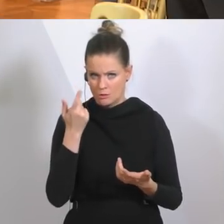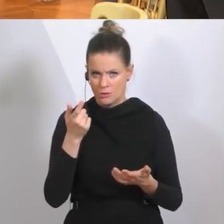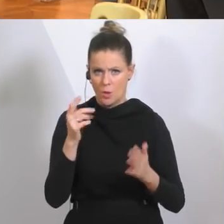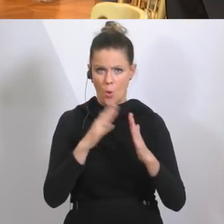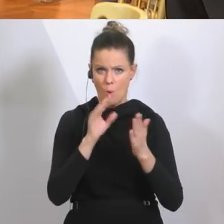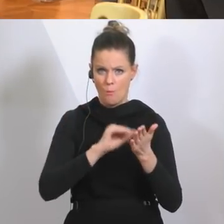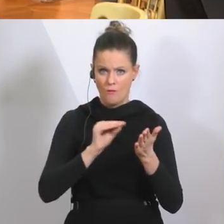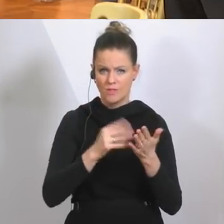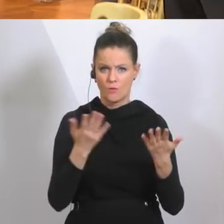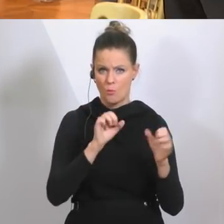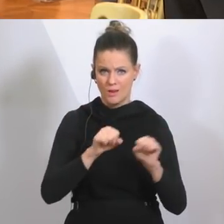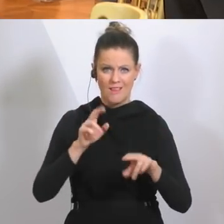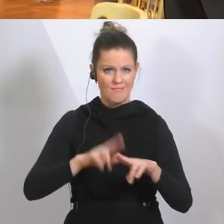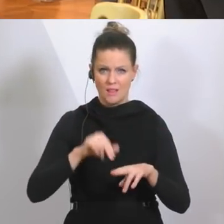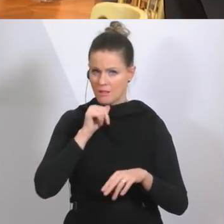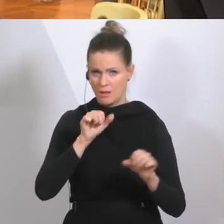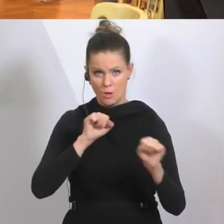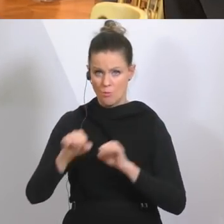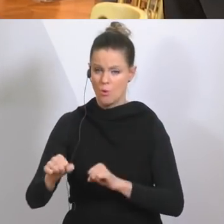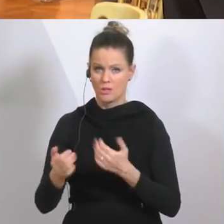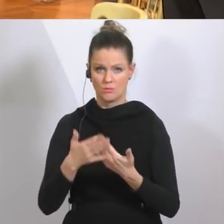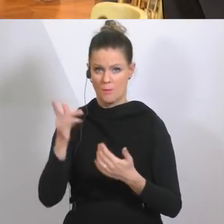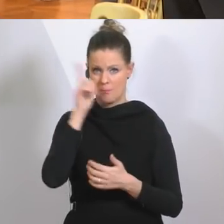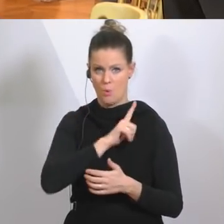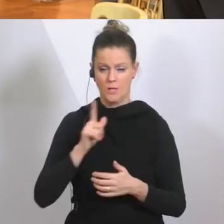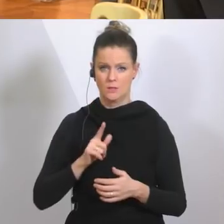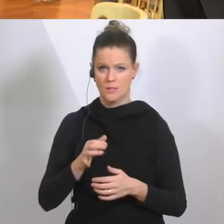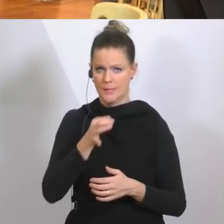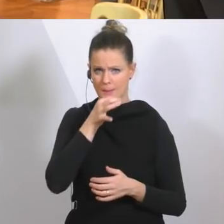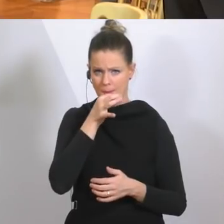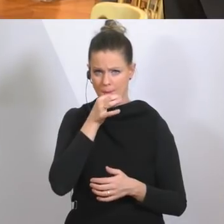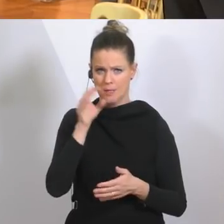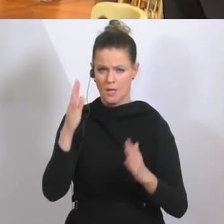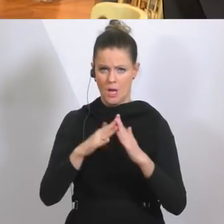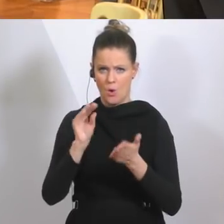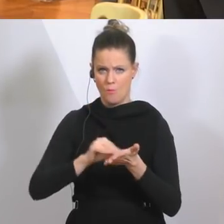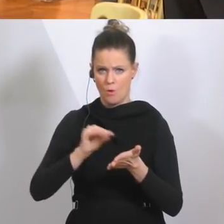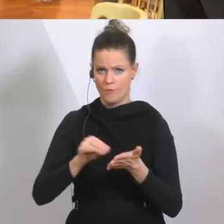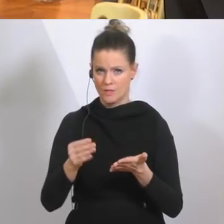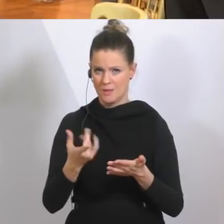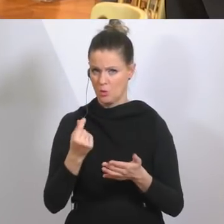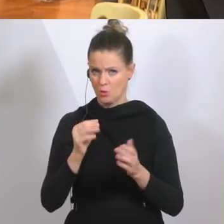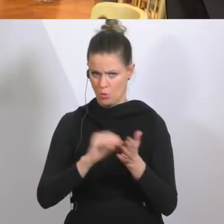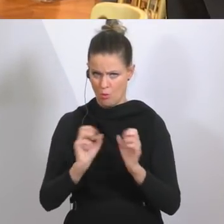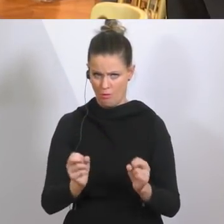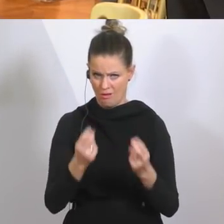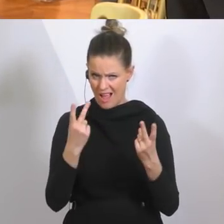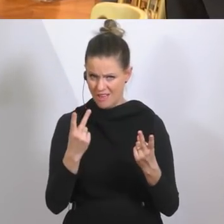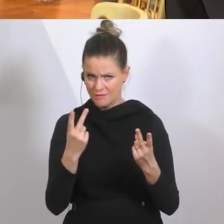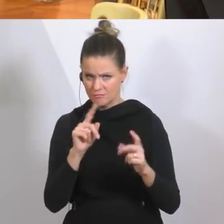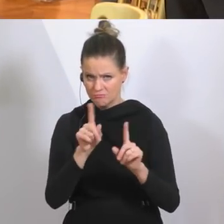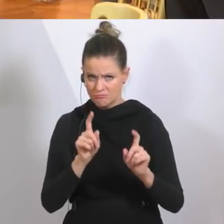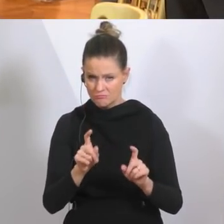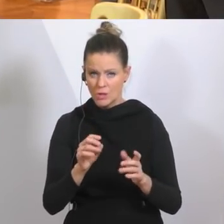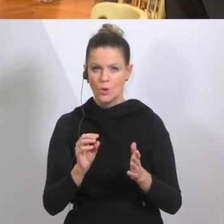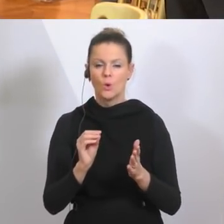dort, wo es möglich ist. Wenn es nicht möglich ist, ein Polizist kann kein Homeoffice machen, geht es nicht. Also ist sie noch in Kraft? Und da vielleicht noch